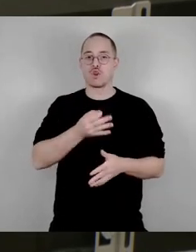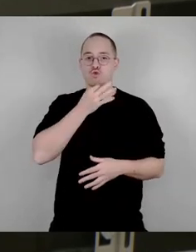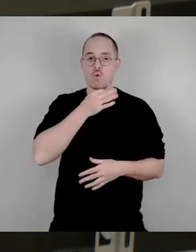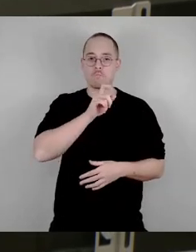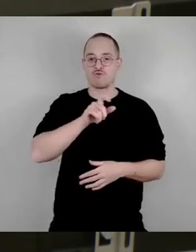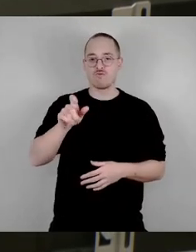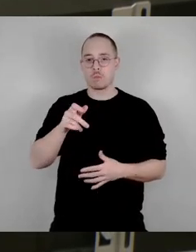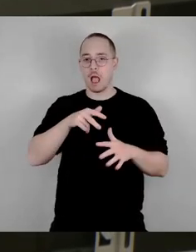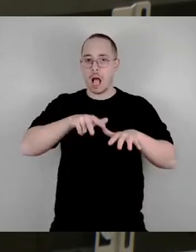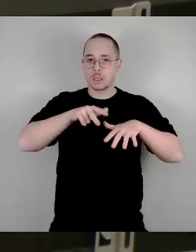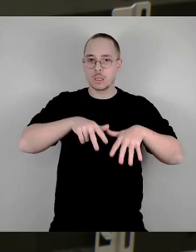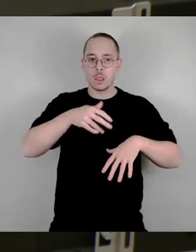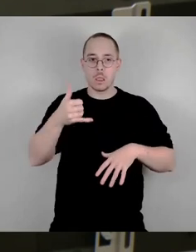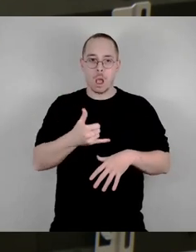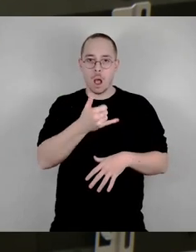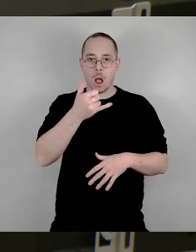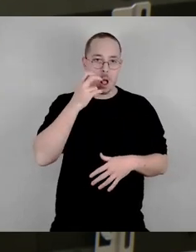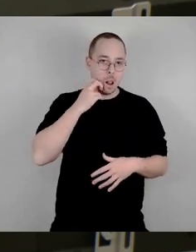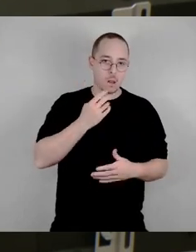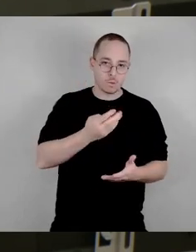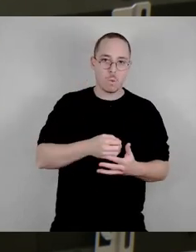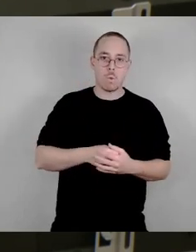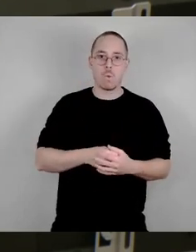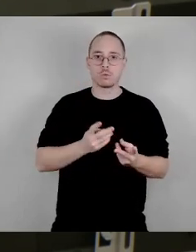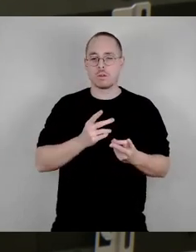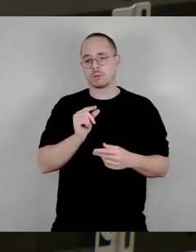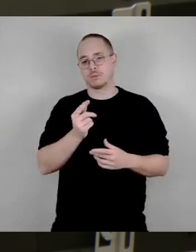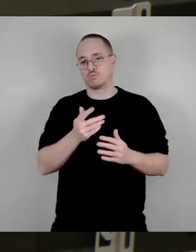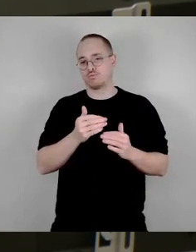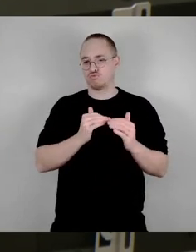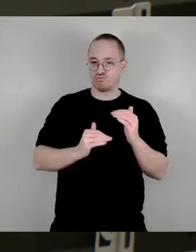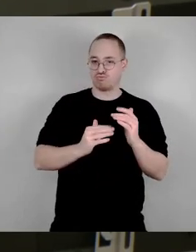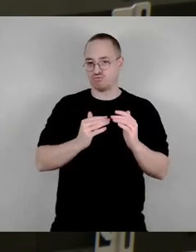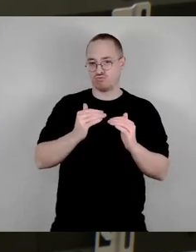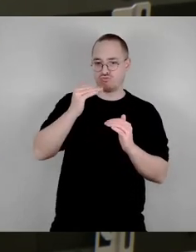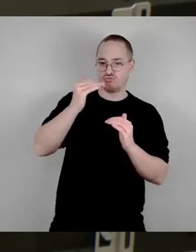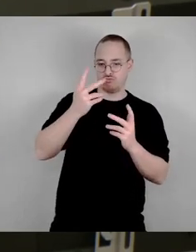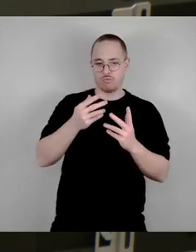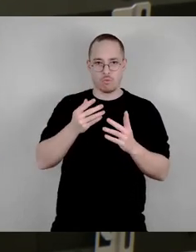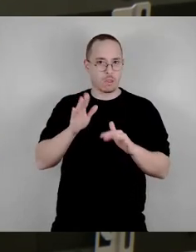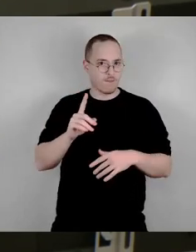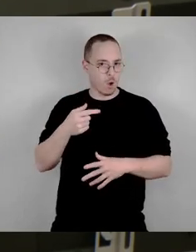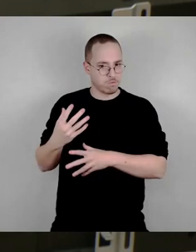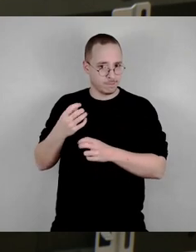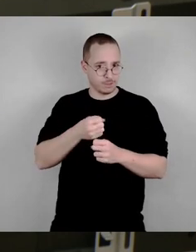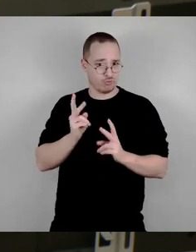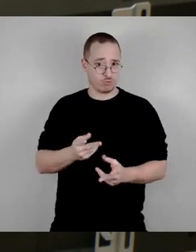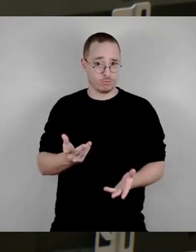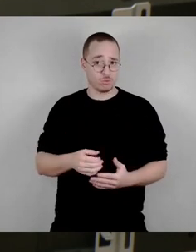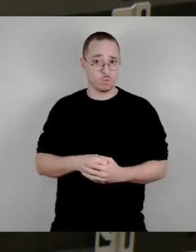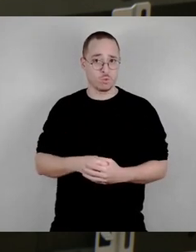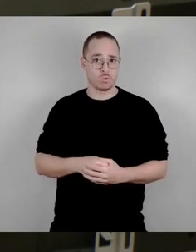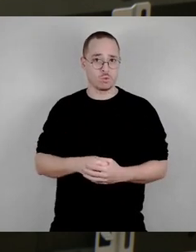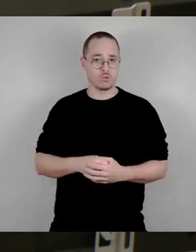manchmal bringt man ja auch einen jüngeren Mitstreiter mit oder einen älteren, sie durften ja jemanden auch mitbringen, wenn